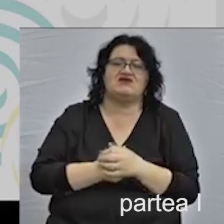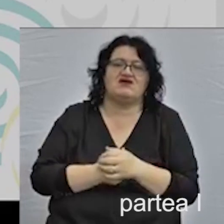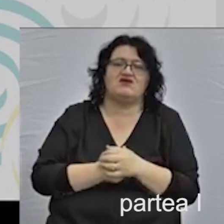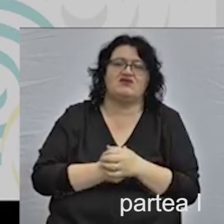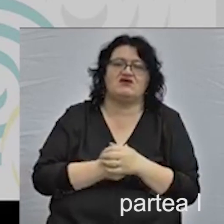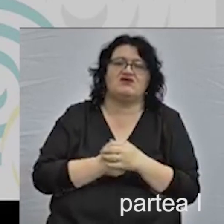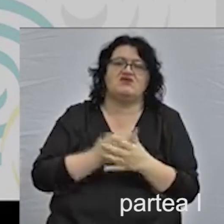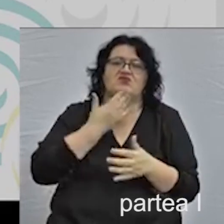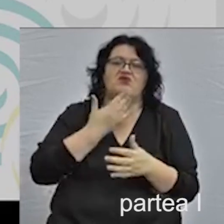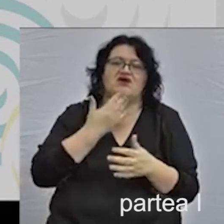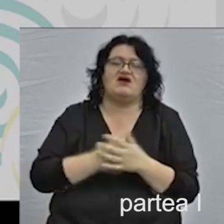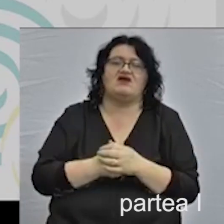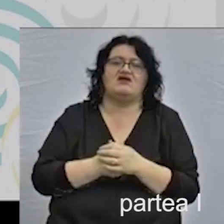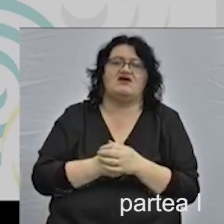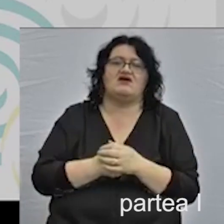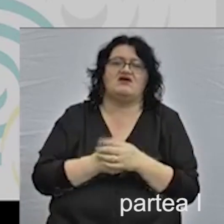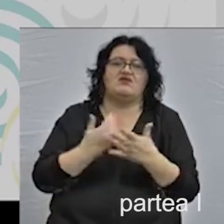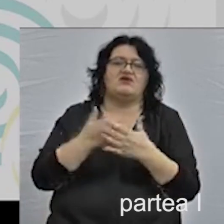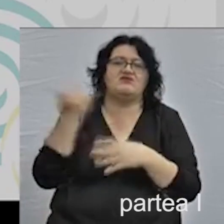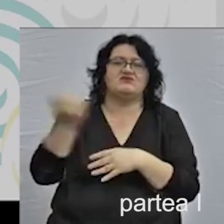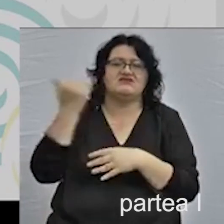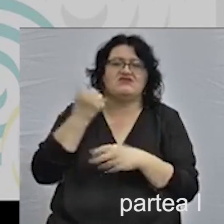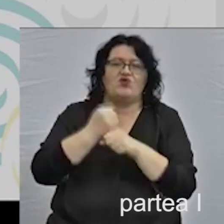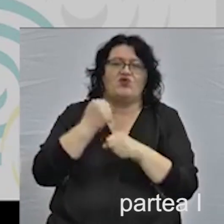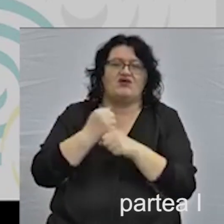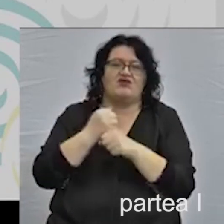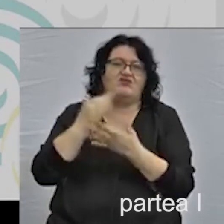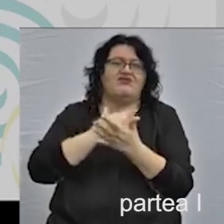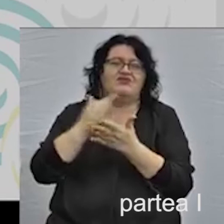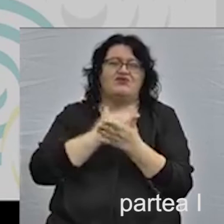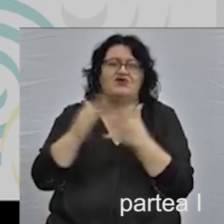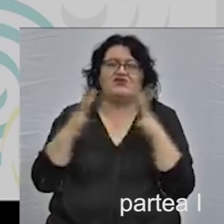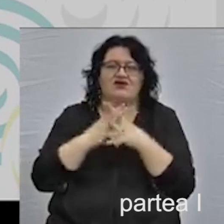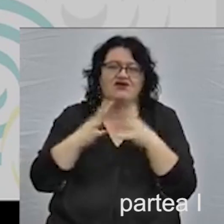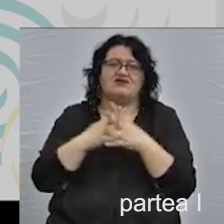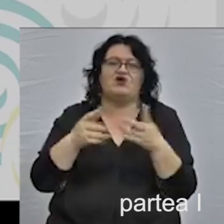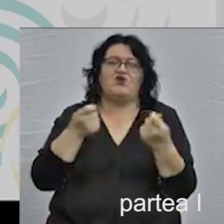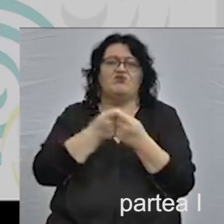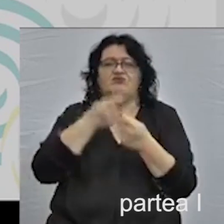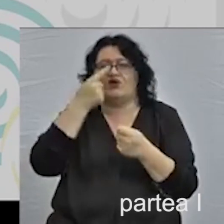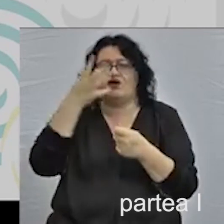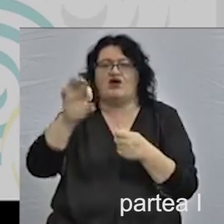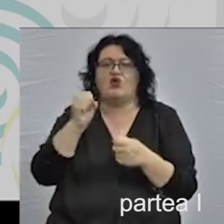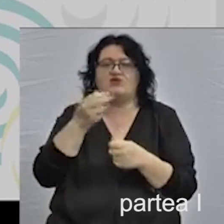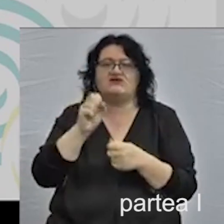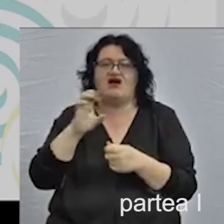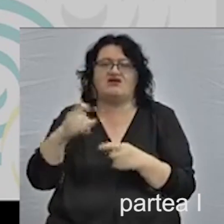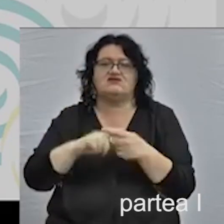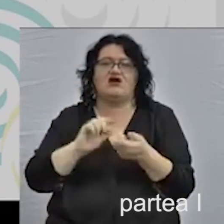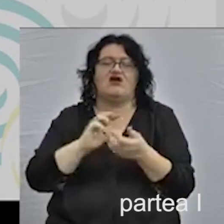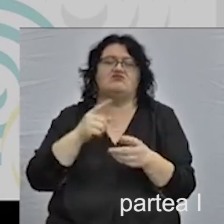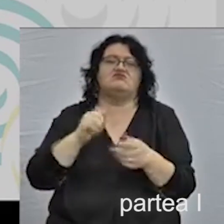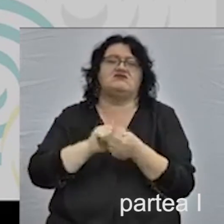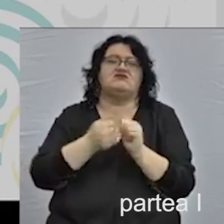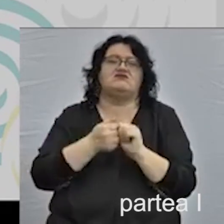Din păcate, vitregiile istorice au făcut ca în multe alte orașe partenere, de exemplu cum ar fi Osiec sau Bania Luca din